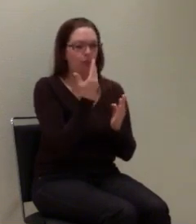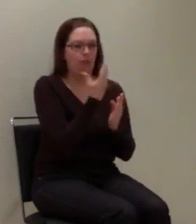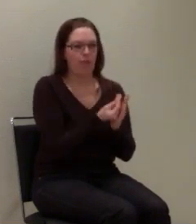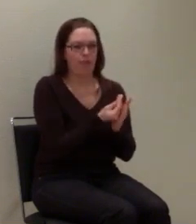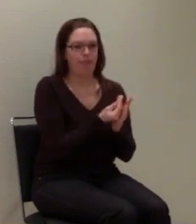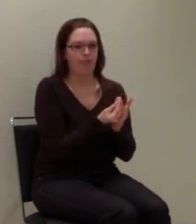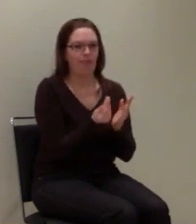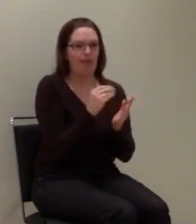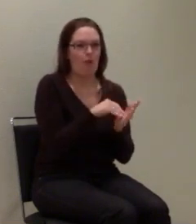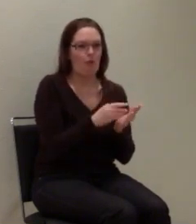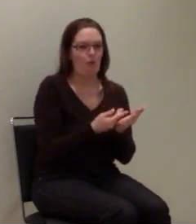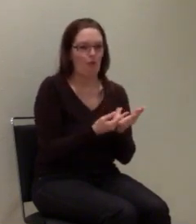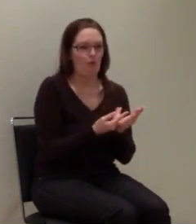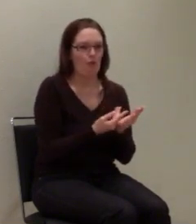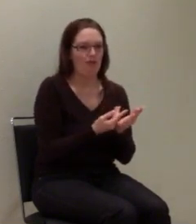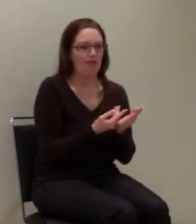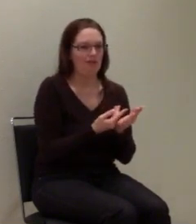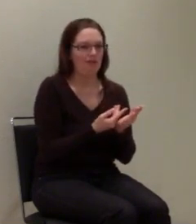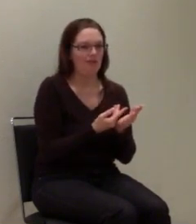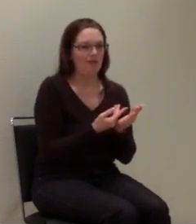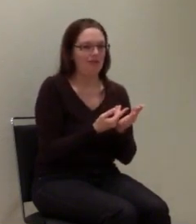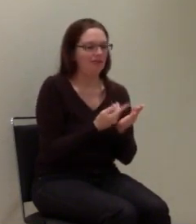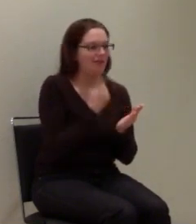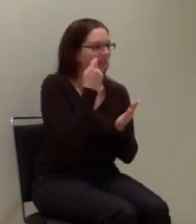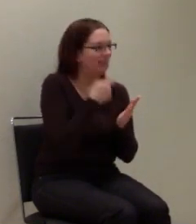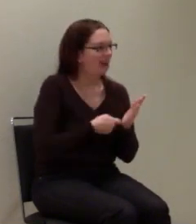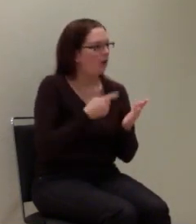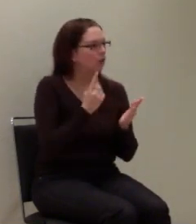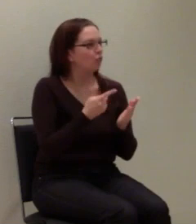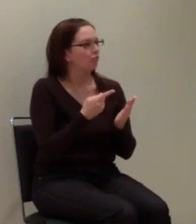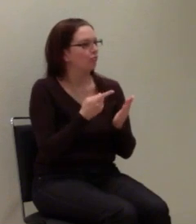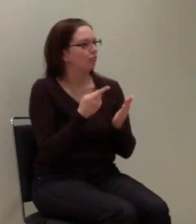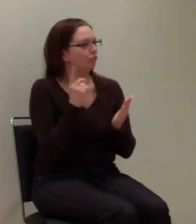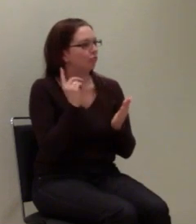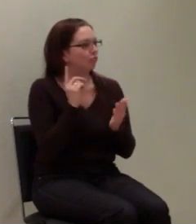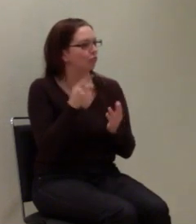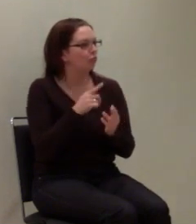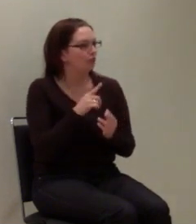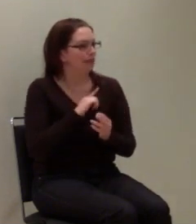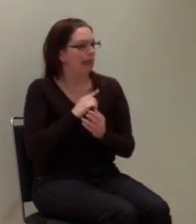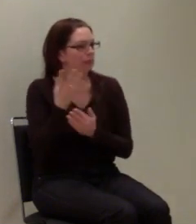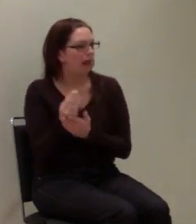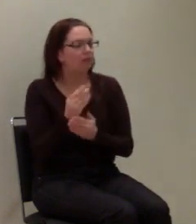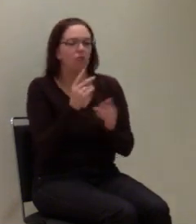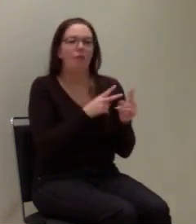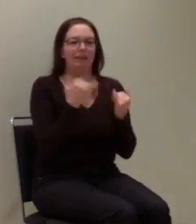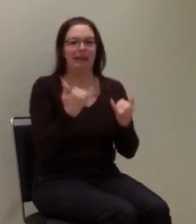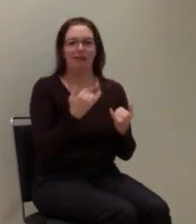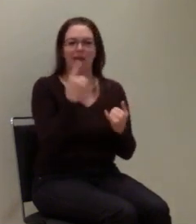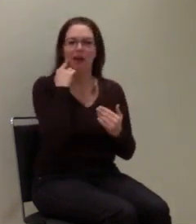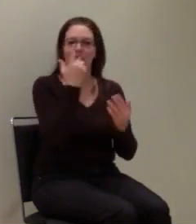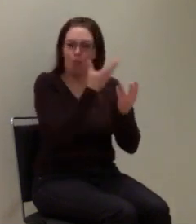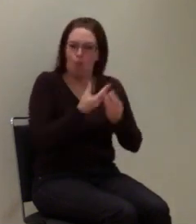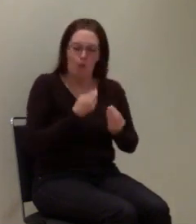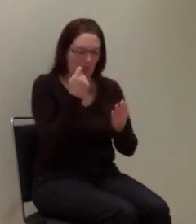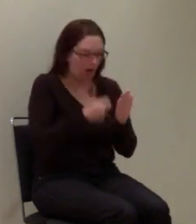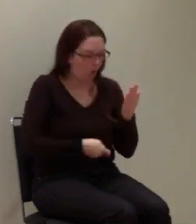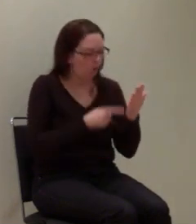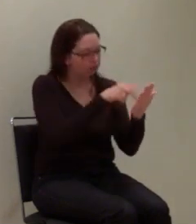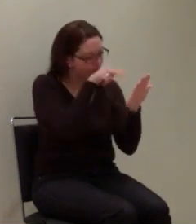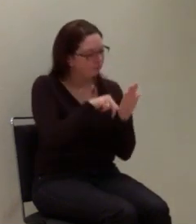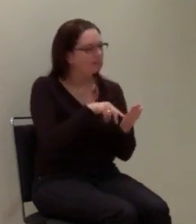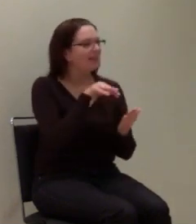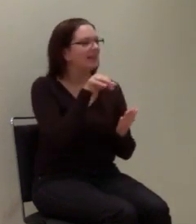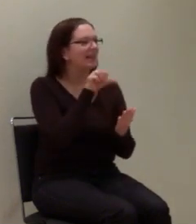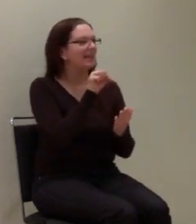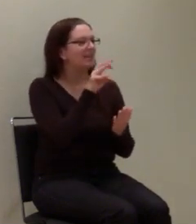sondern dass man das nun extra aufladen muss. Bisher ist es ja so, wenn man das Handy bekommt, ist es ja drauf. Ich weiß, ich habe